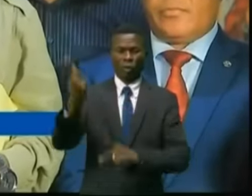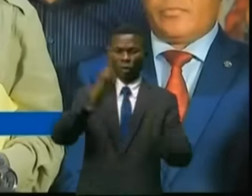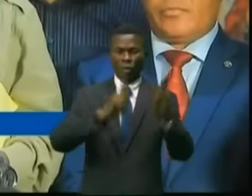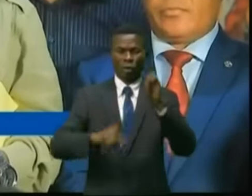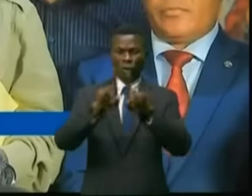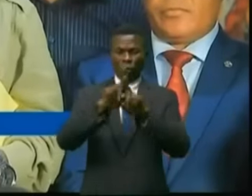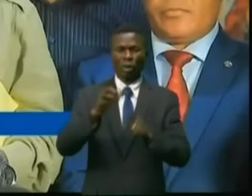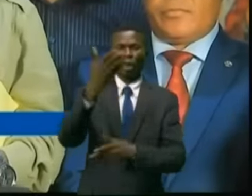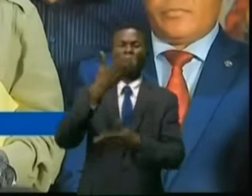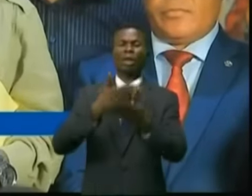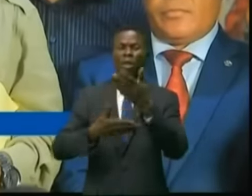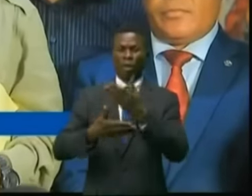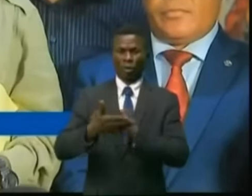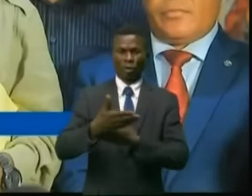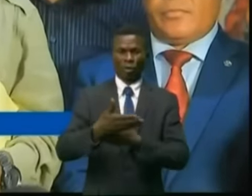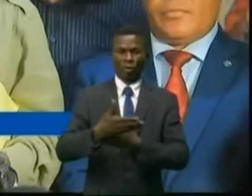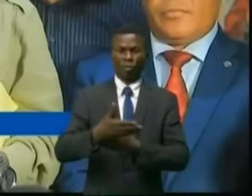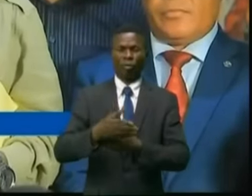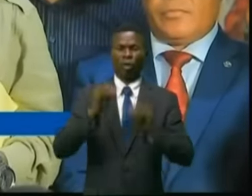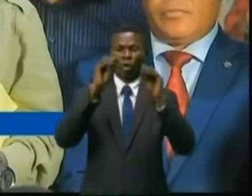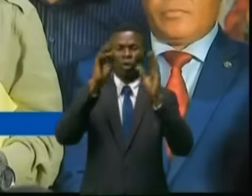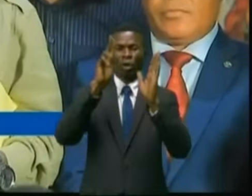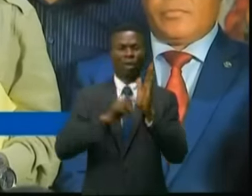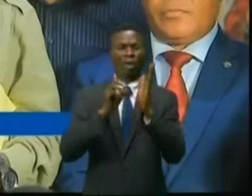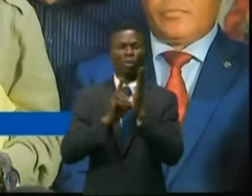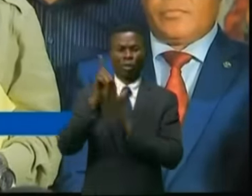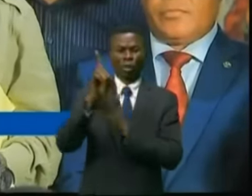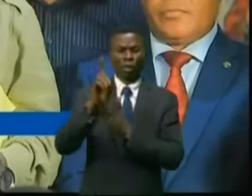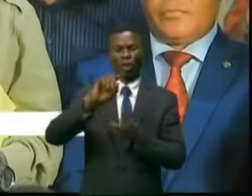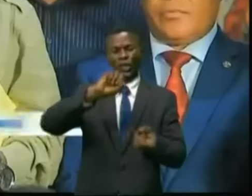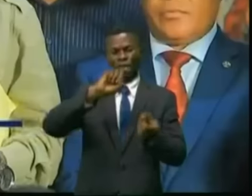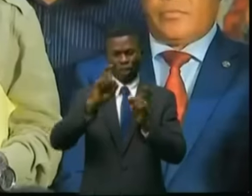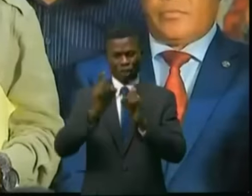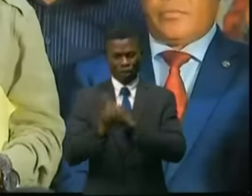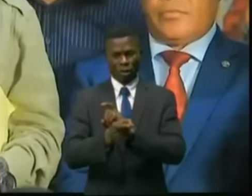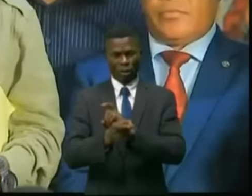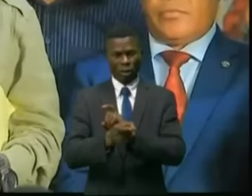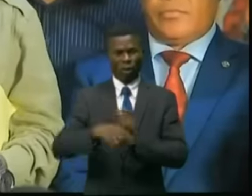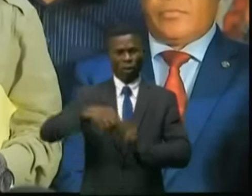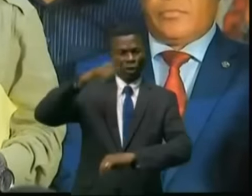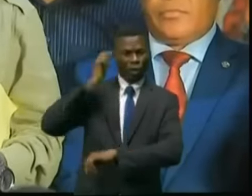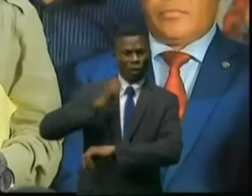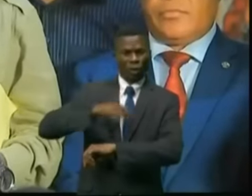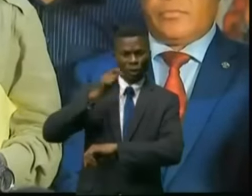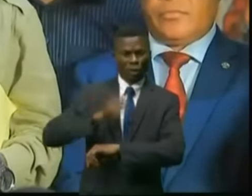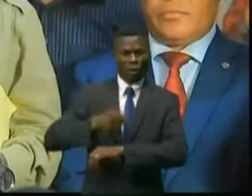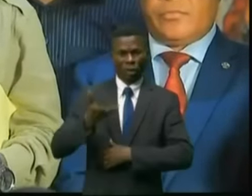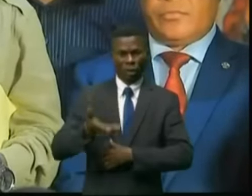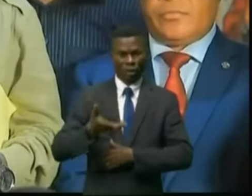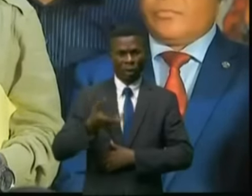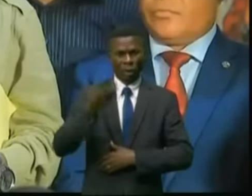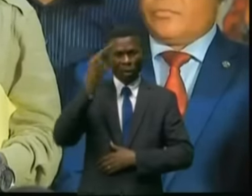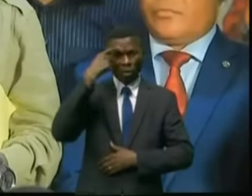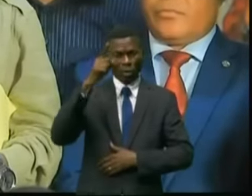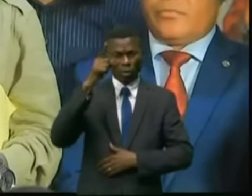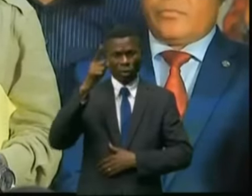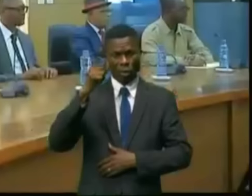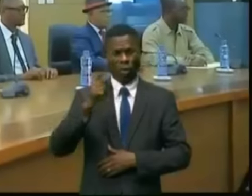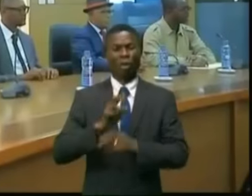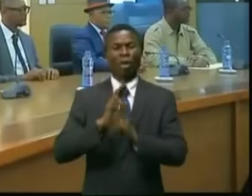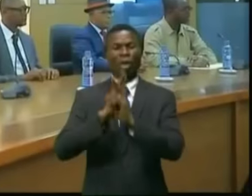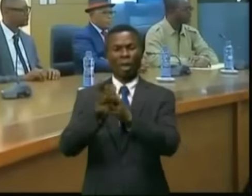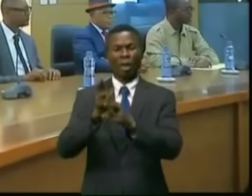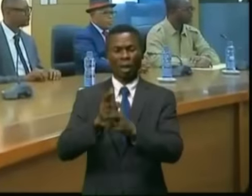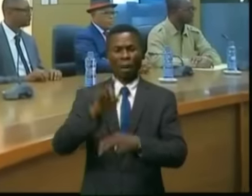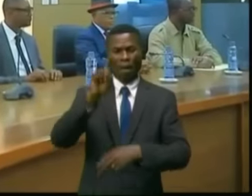relève de l'enseignement et la réforme de la justice pour répondre aux